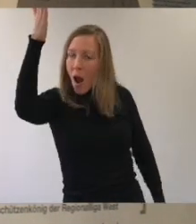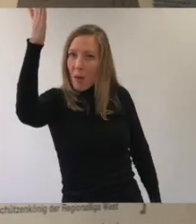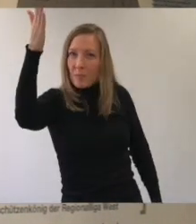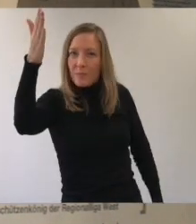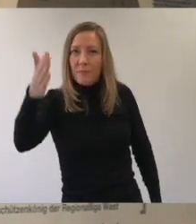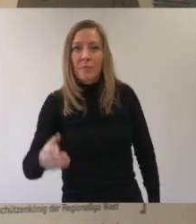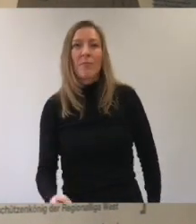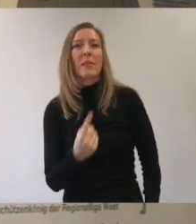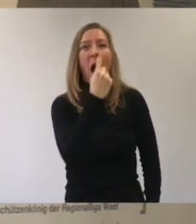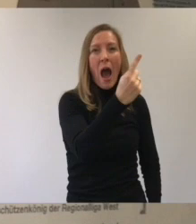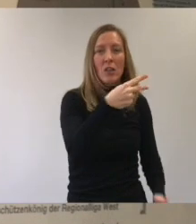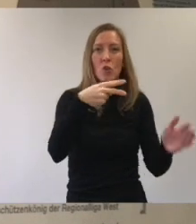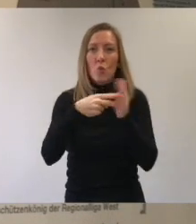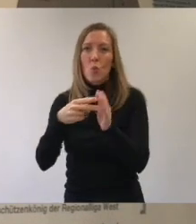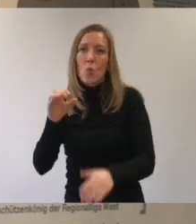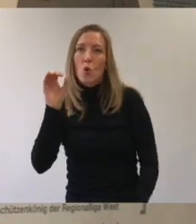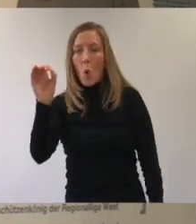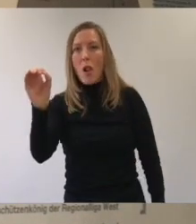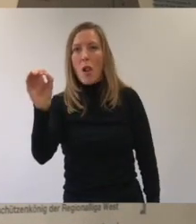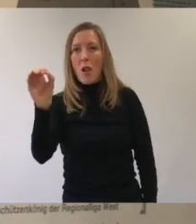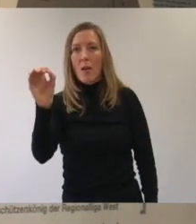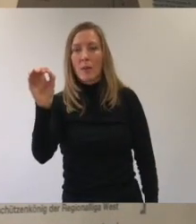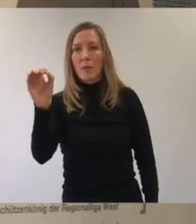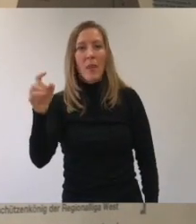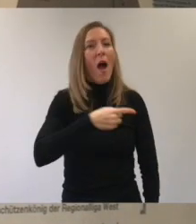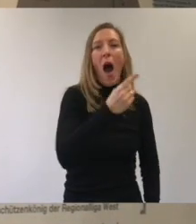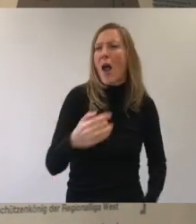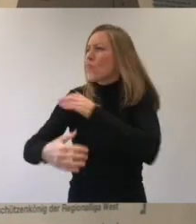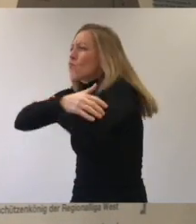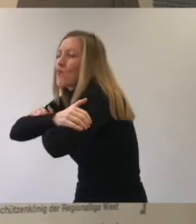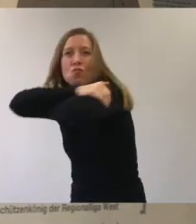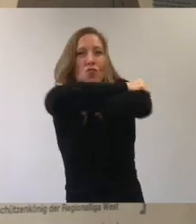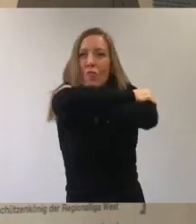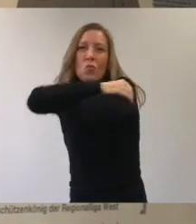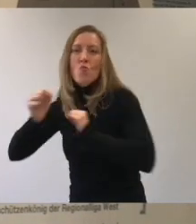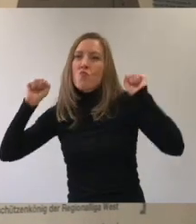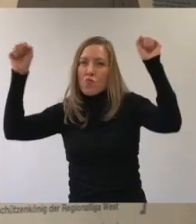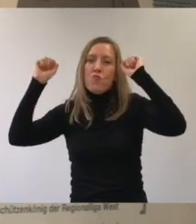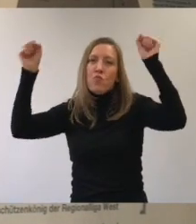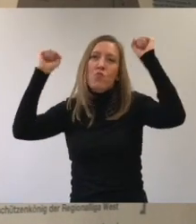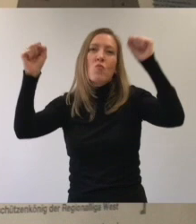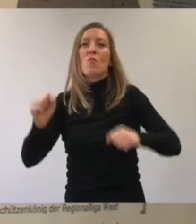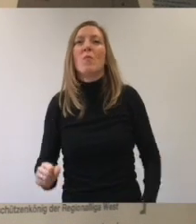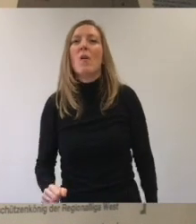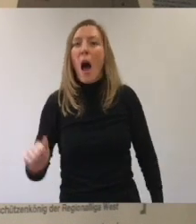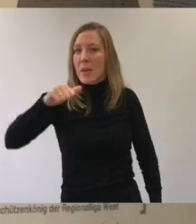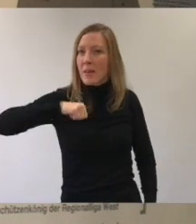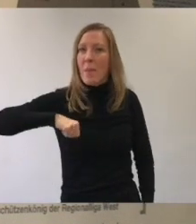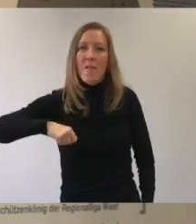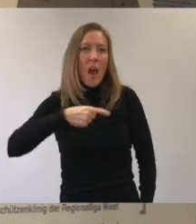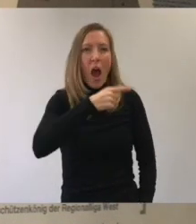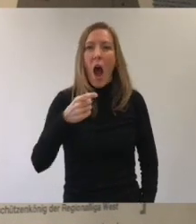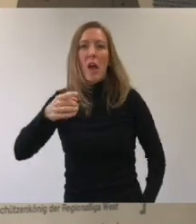geschossen. Es steht 1 zu 0. Alle umarmen sich und jubeln. Die Spieler von Arminia